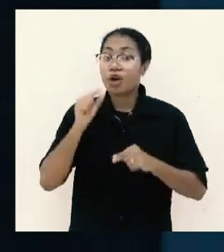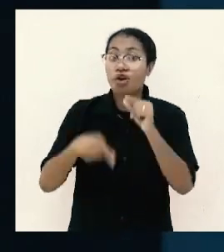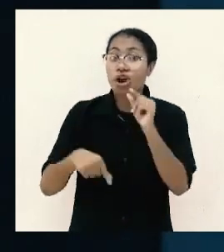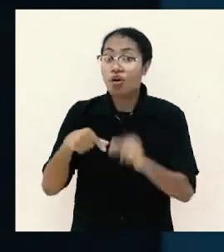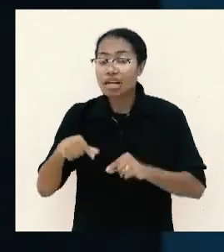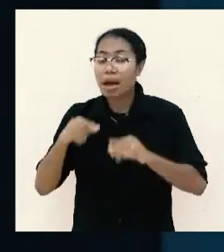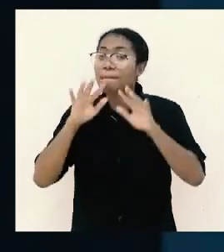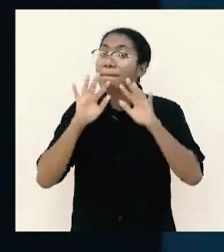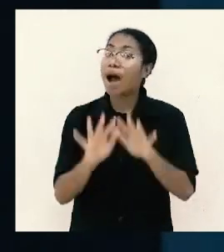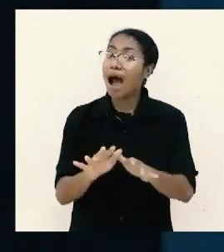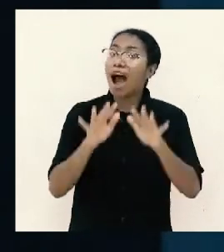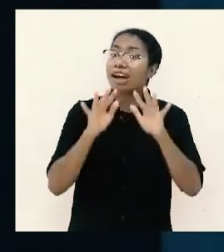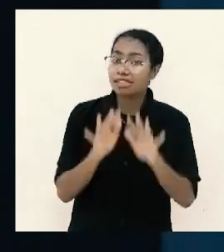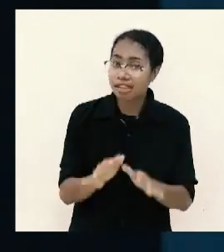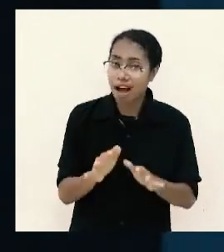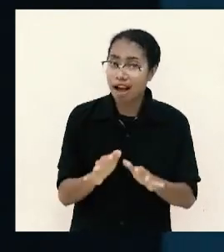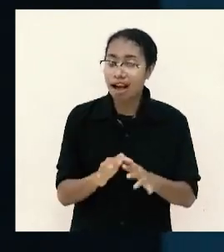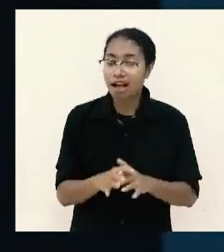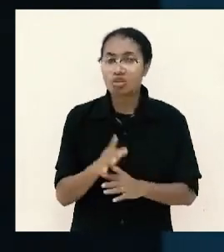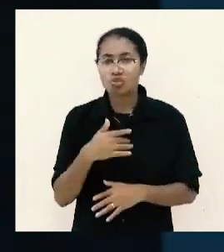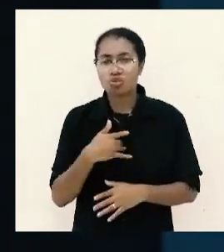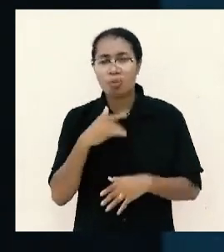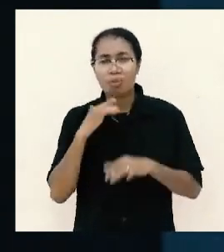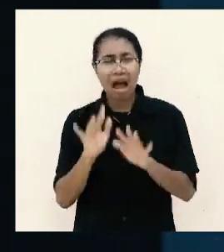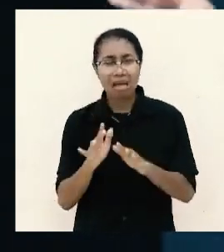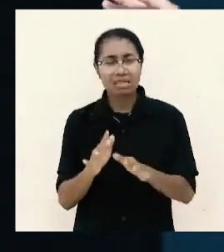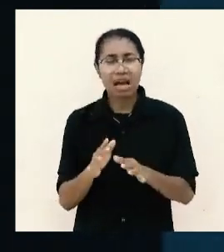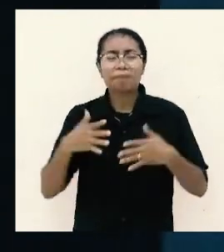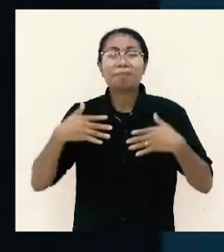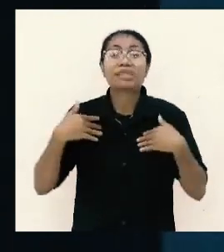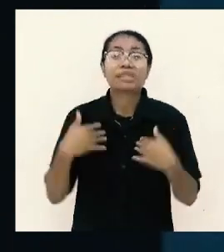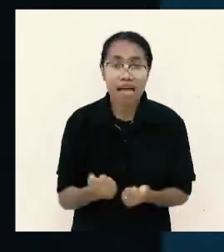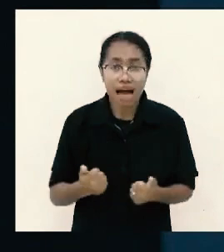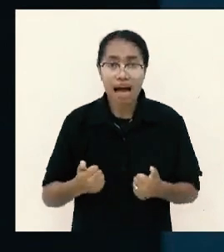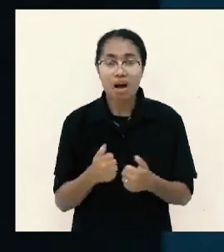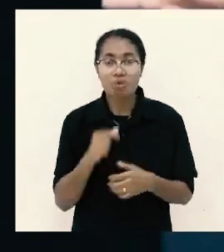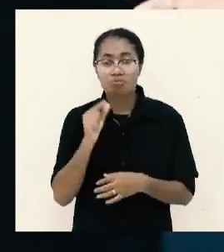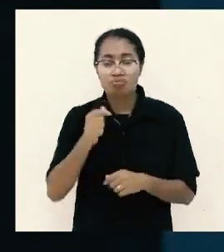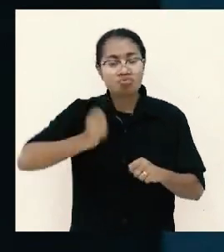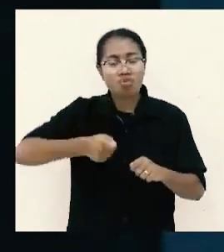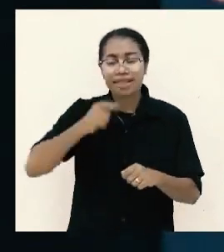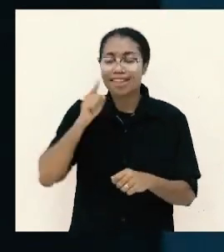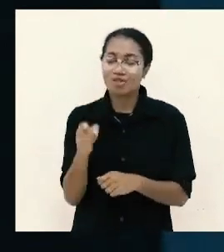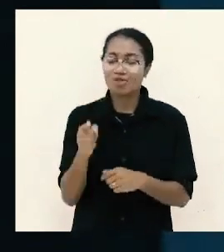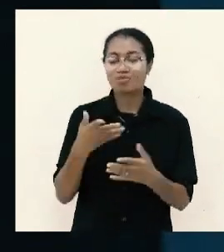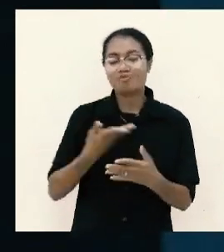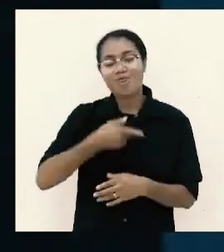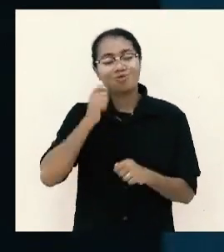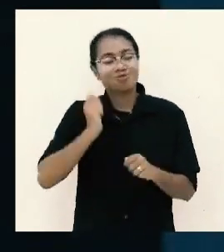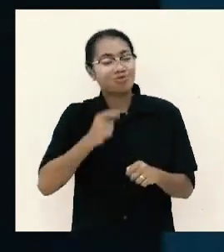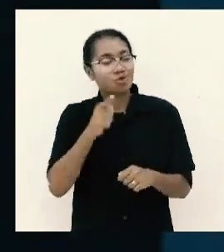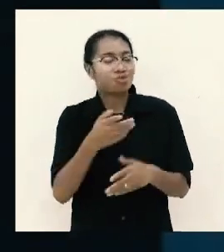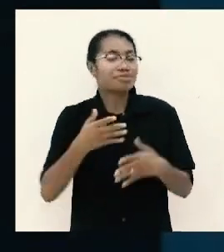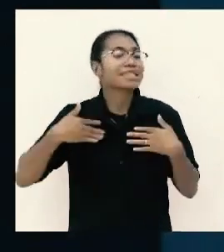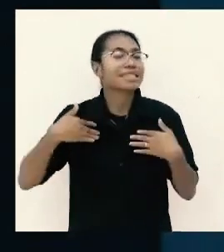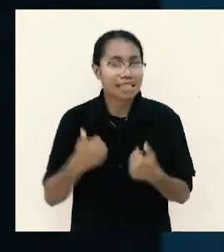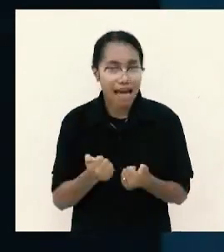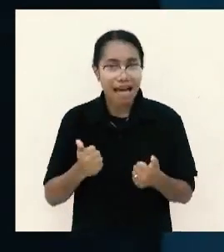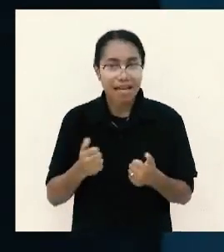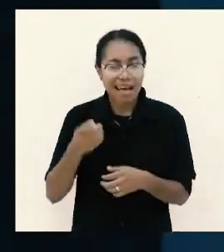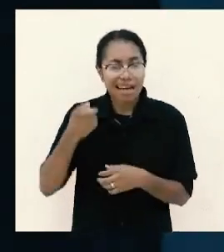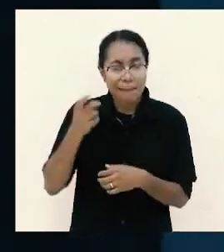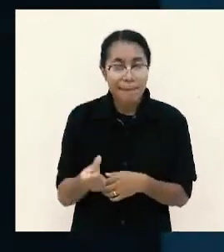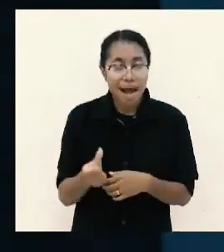limpah dan kenyang penuh kelimpahan bisa buat ini dan buat itu bisa buat ini dan buat itu dengan duitnya